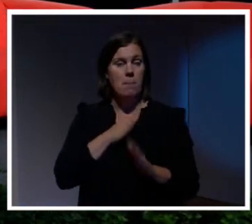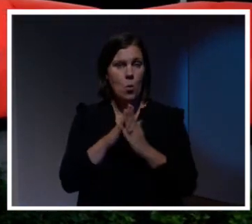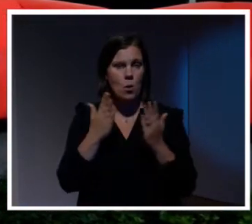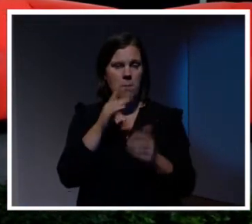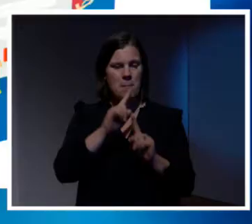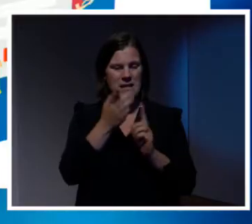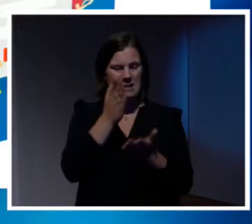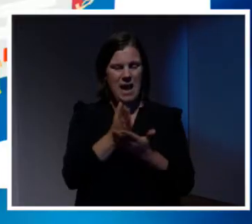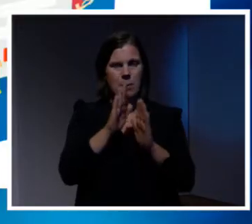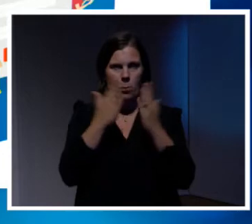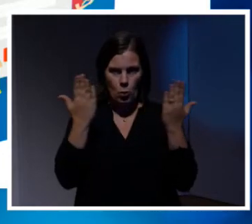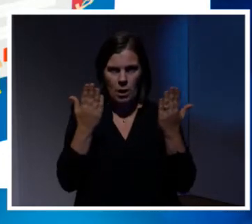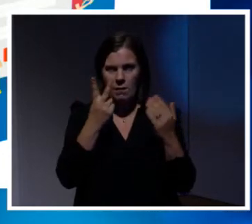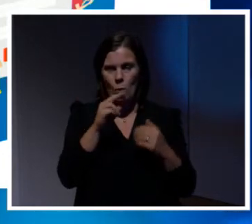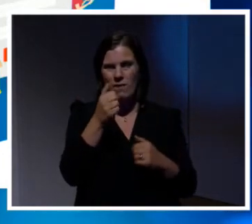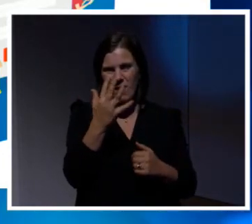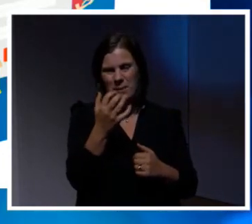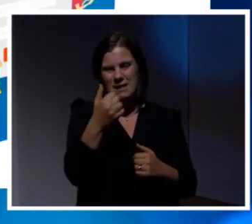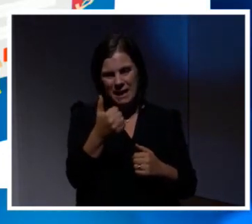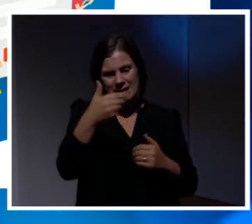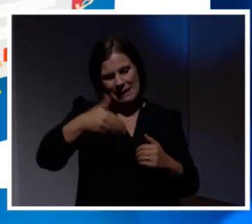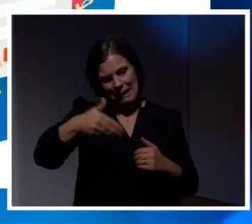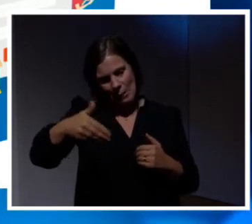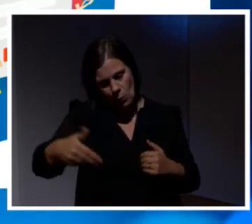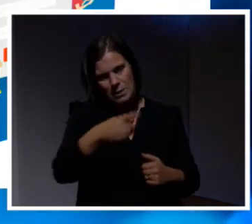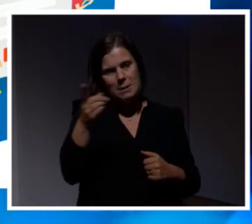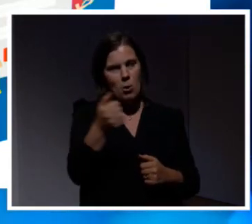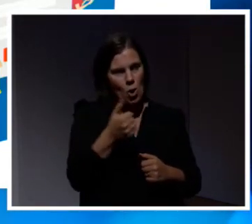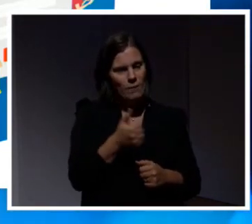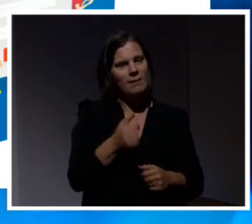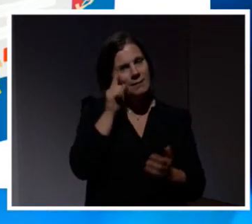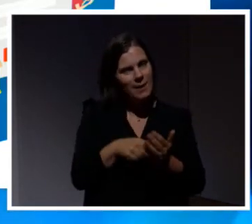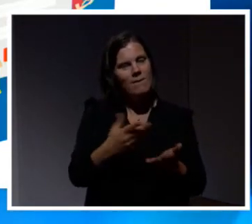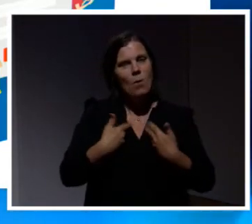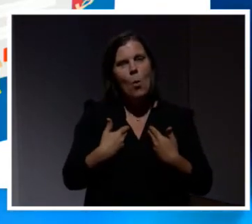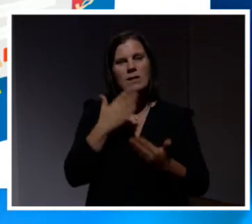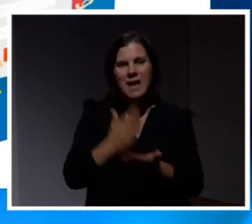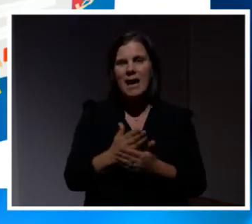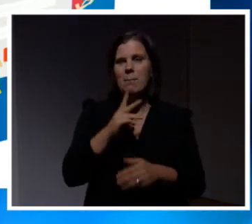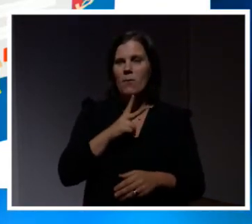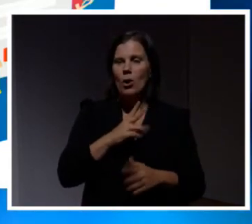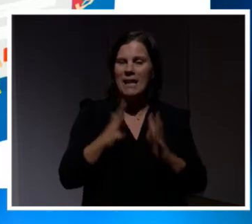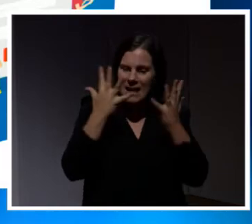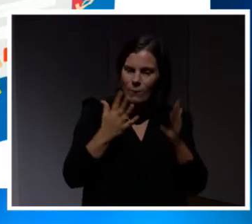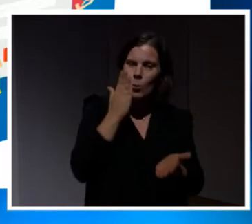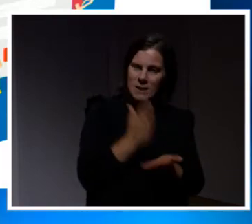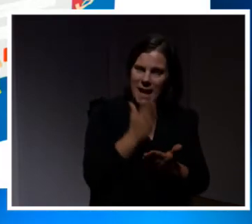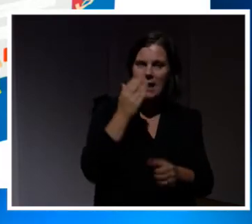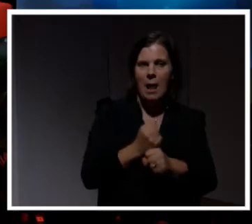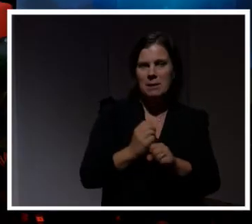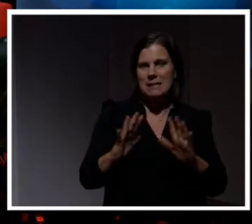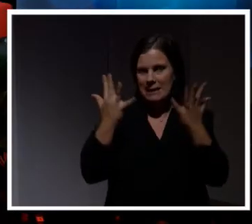256 illustrerade sidor ger er allting ni behöver för att få ett säkert privatliv och ett säkert